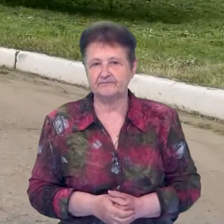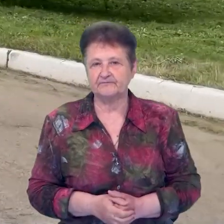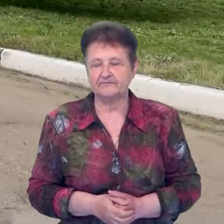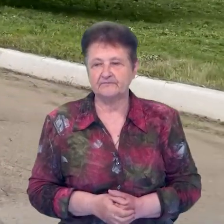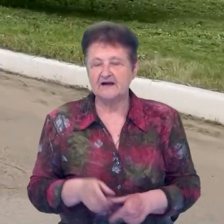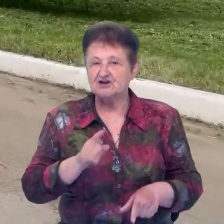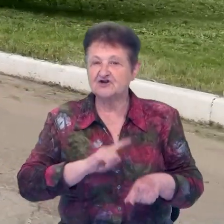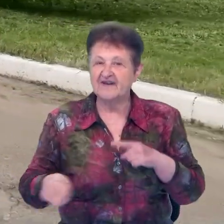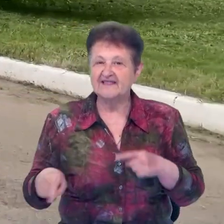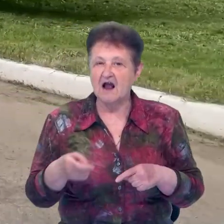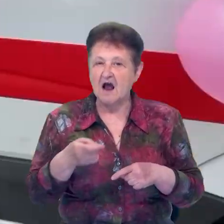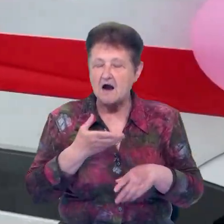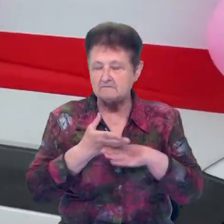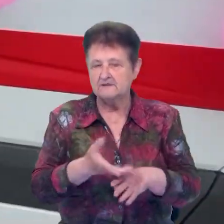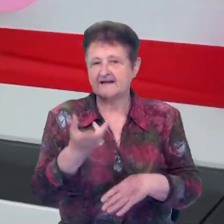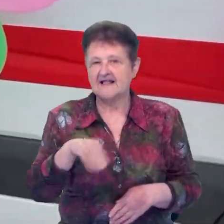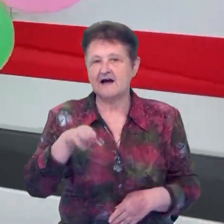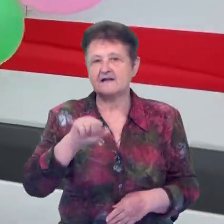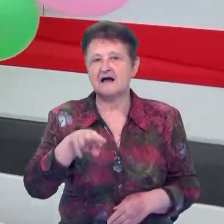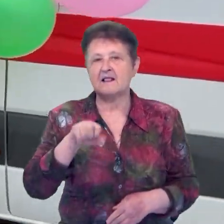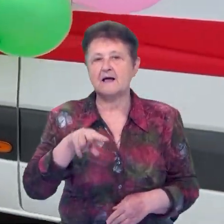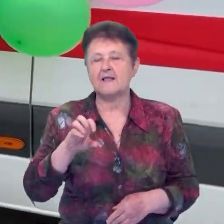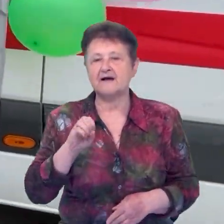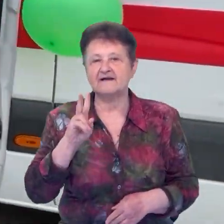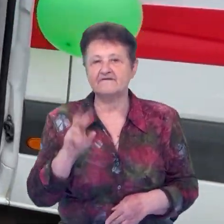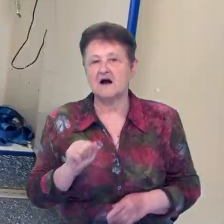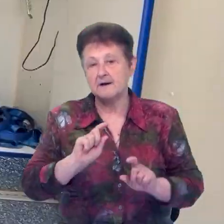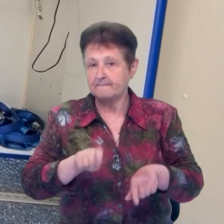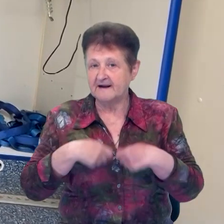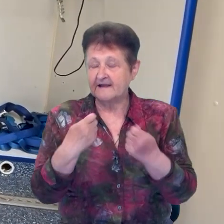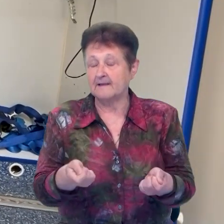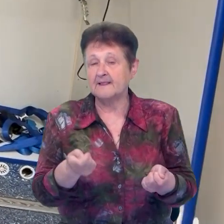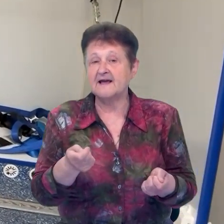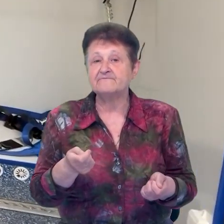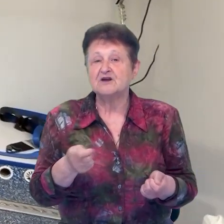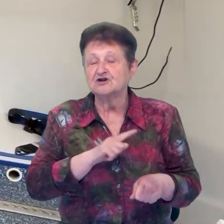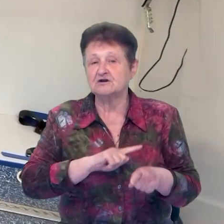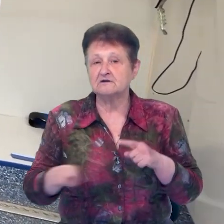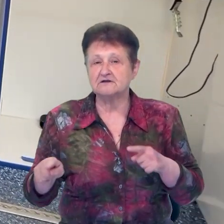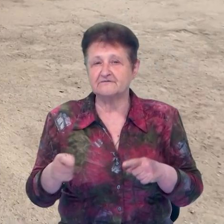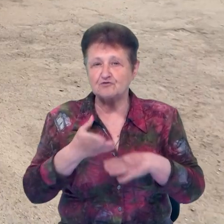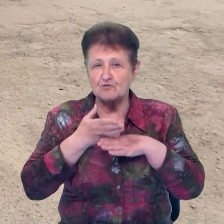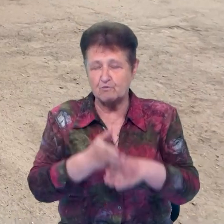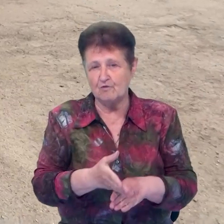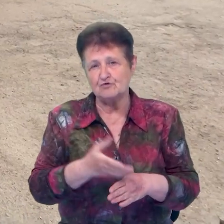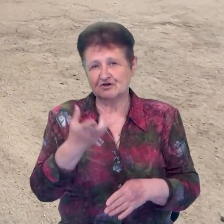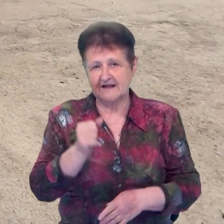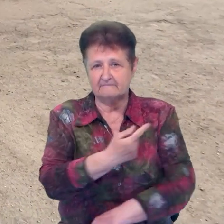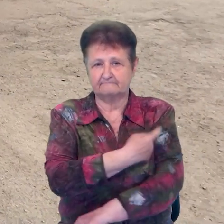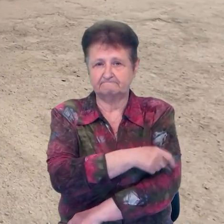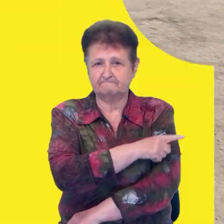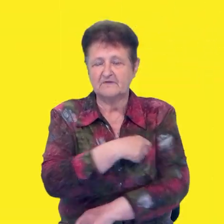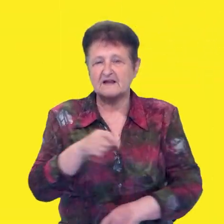Швидка для Талалаєвки. Волонтери Українсько-Данської спілки передали автомобіль швидкої допомоги Талалаєвській центральній лікарні.